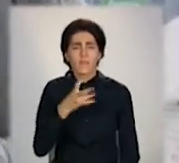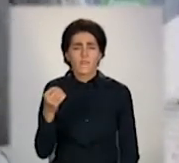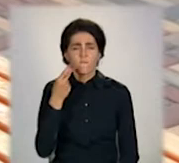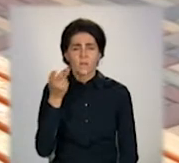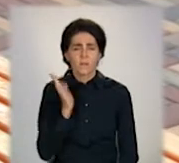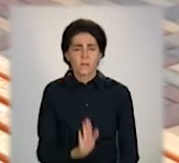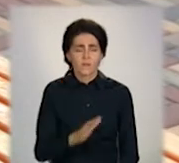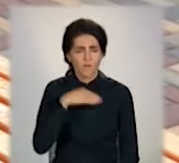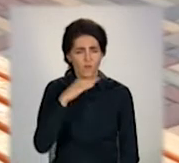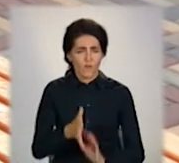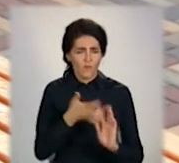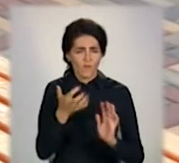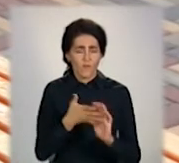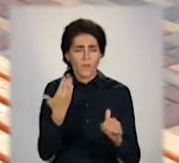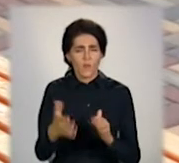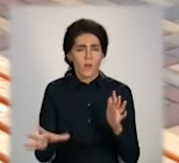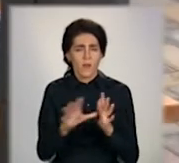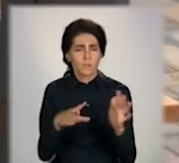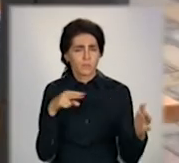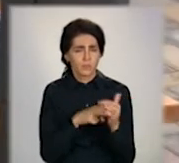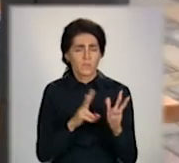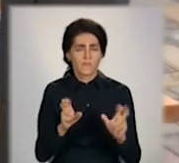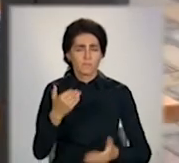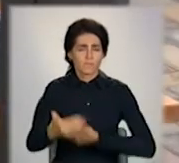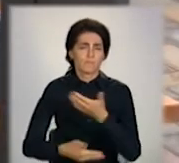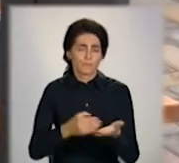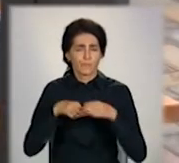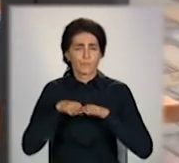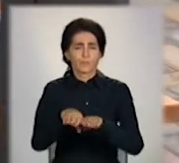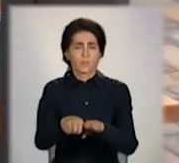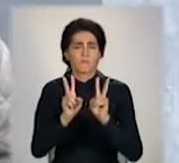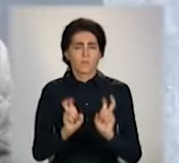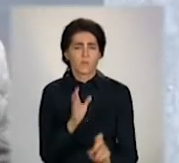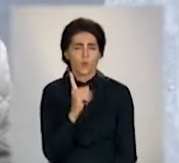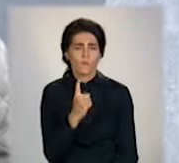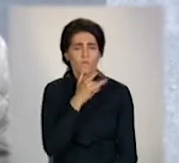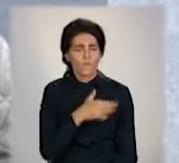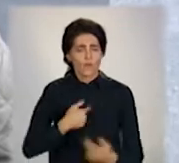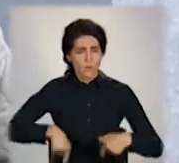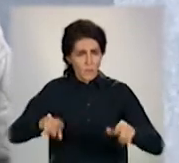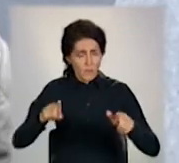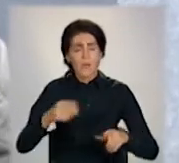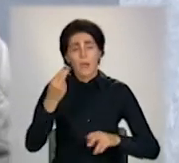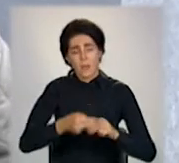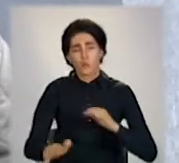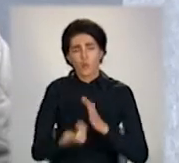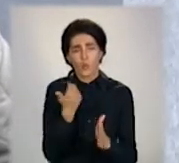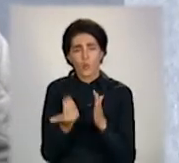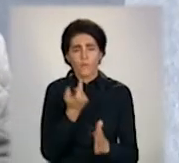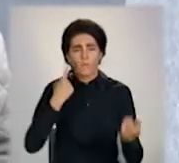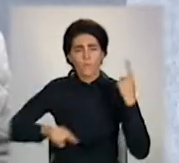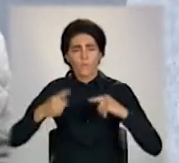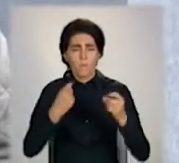тієї ж зарядки. Ми йдемо з новшествами в одну ногу, і ці новшества, наконец-то,